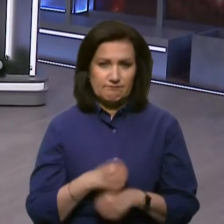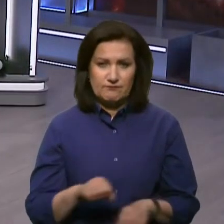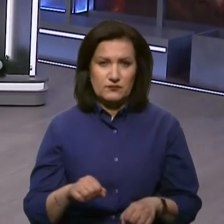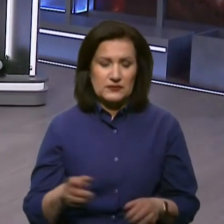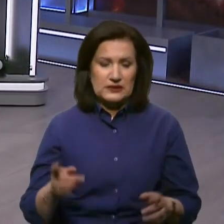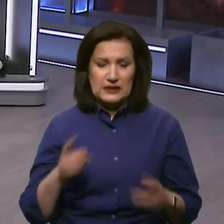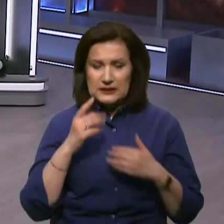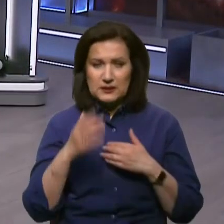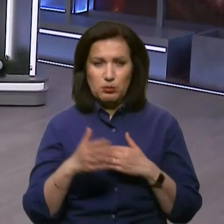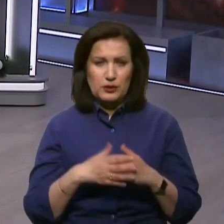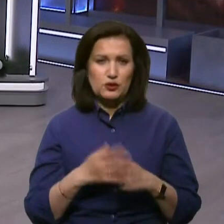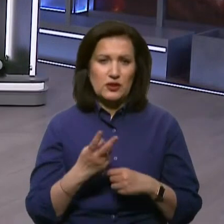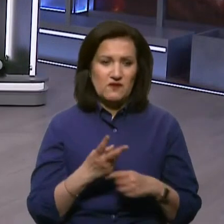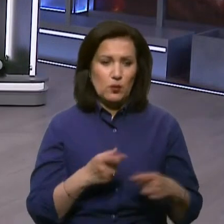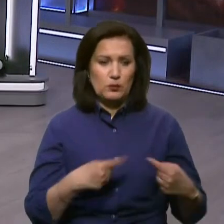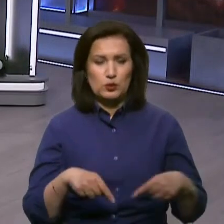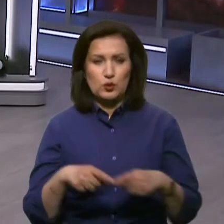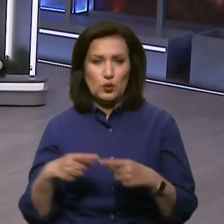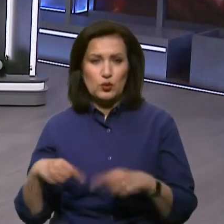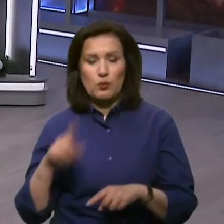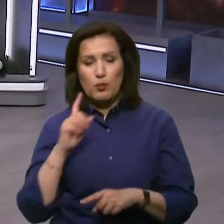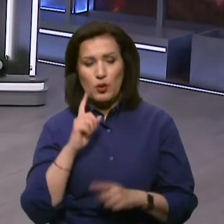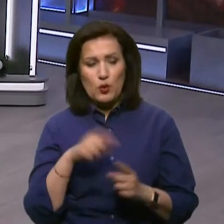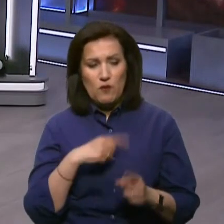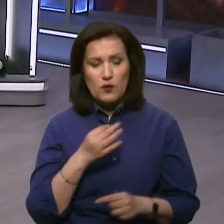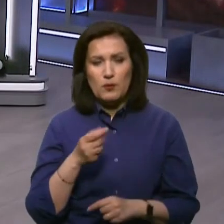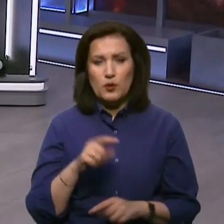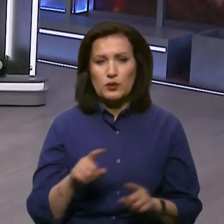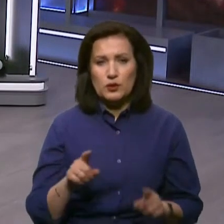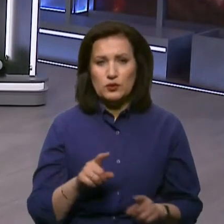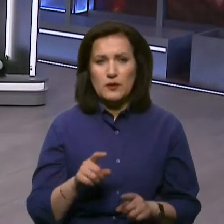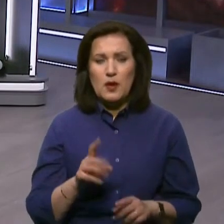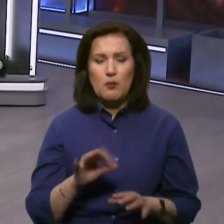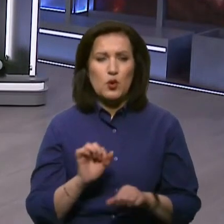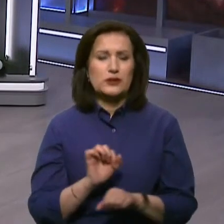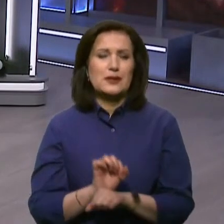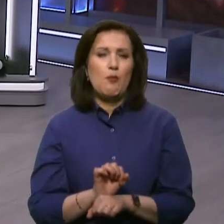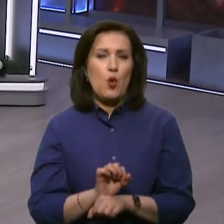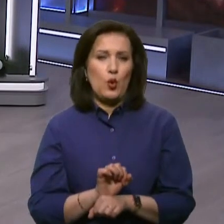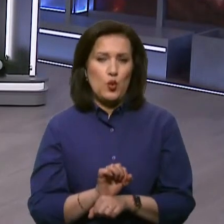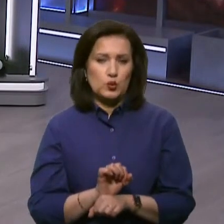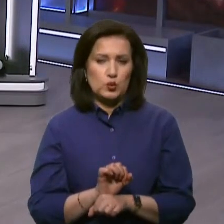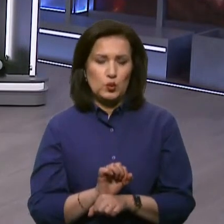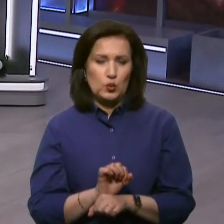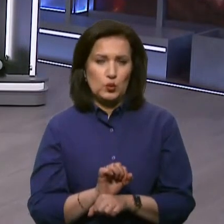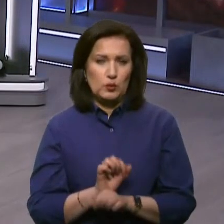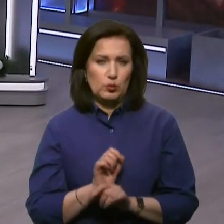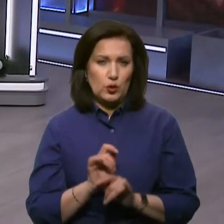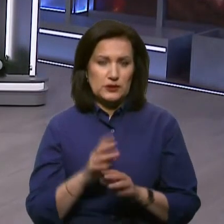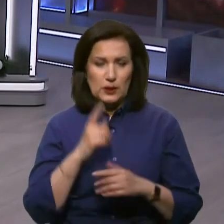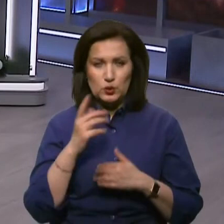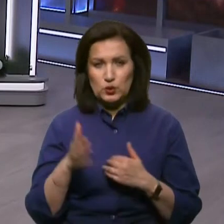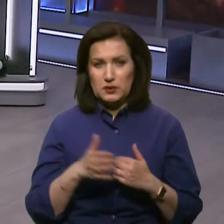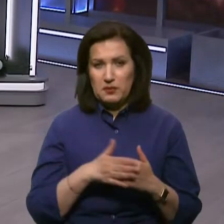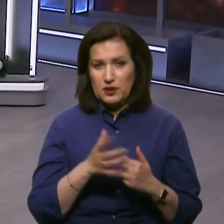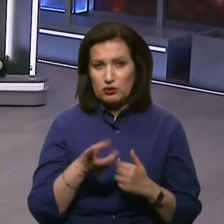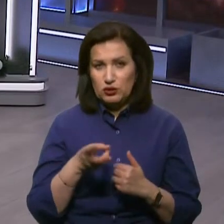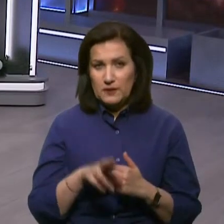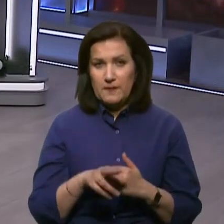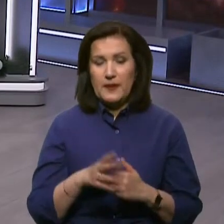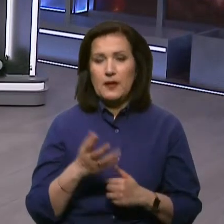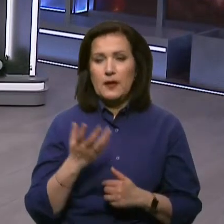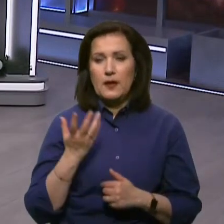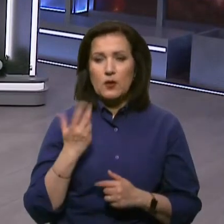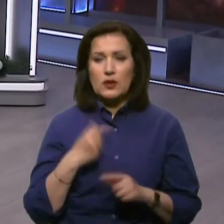зближуватися цим двом структурам. Отже, ми поки що говоримо про те, що про заморозку, скажімо так, процесу зближення. І